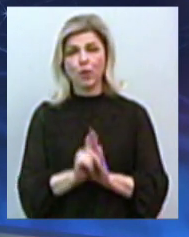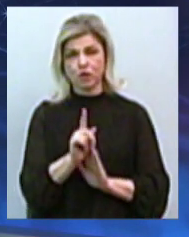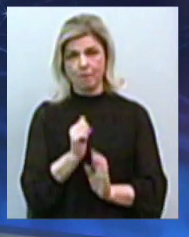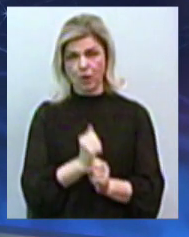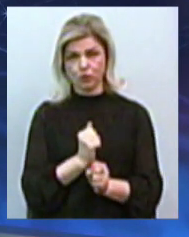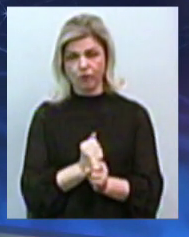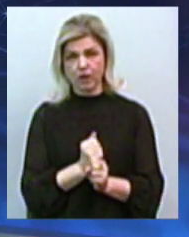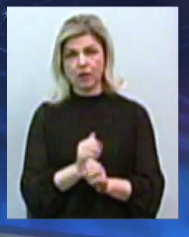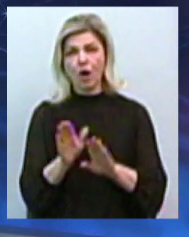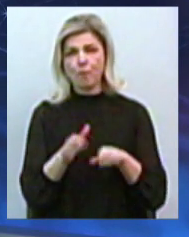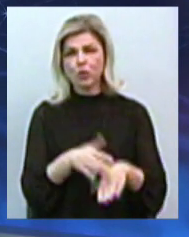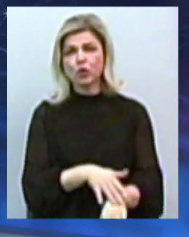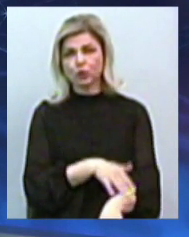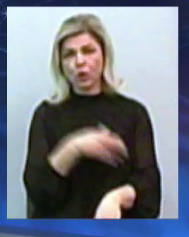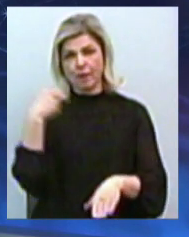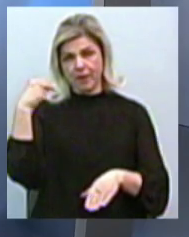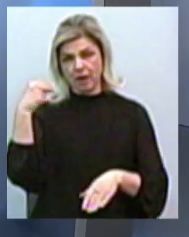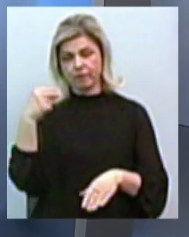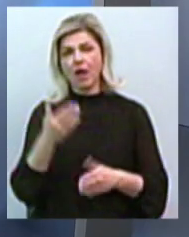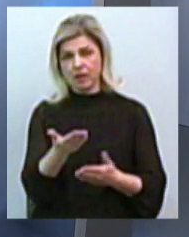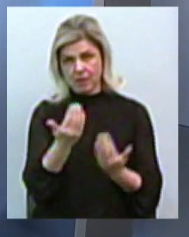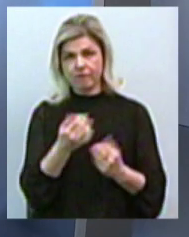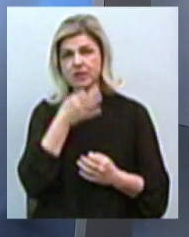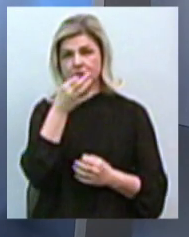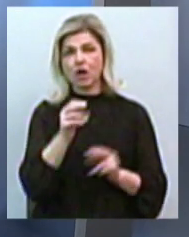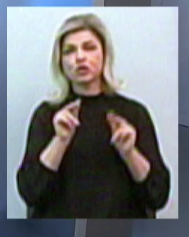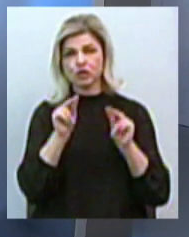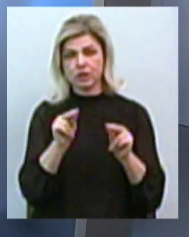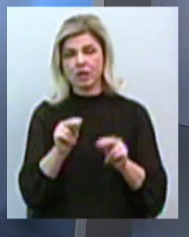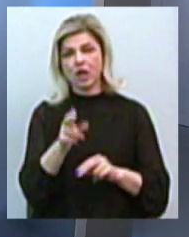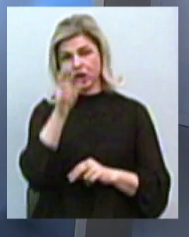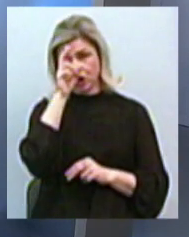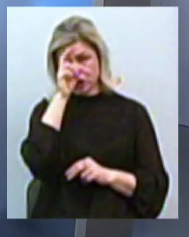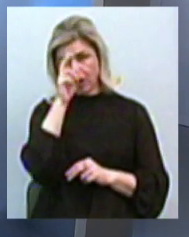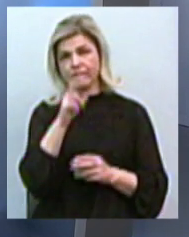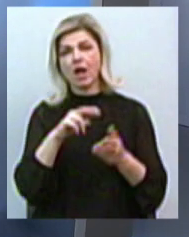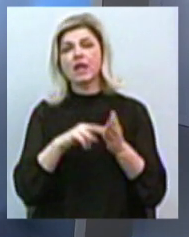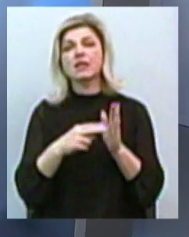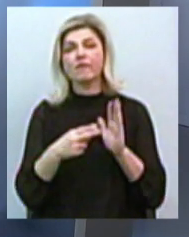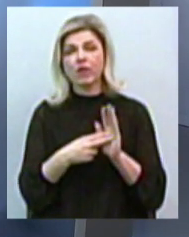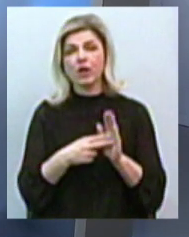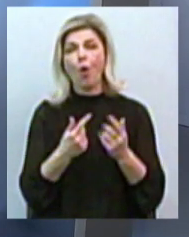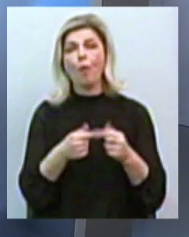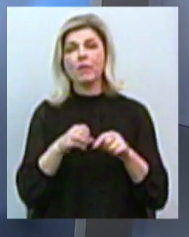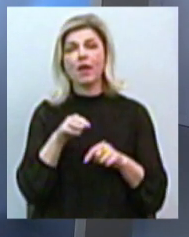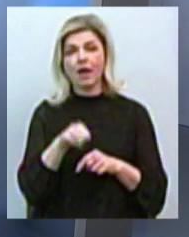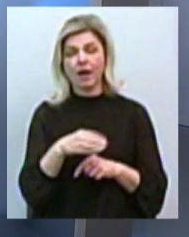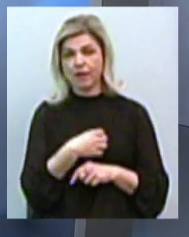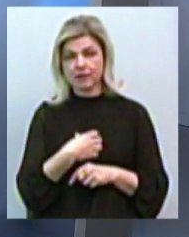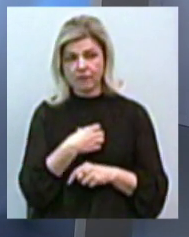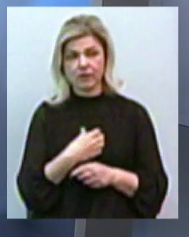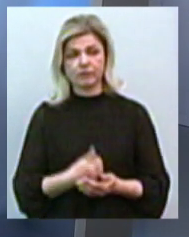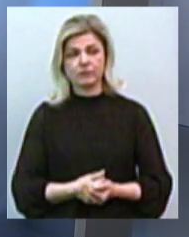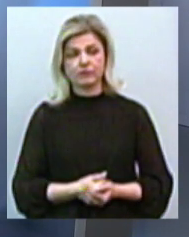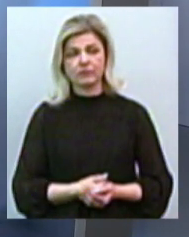після тривалої перерви? Давайте скажемо чесно, тобто, інтерес держави до стратегічного об'єкта, який був переватизовані 20